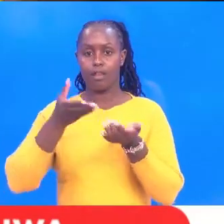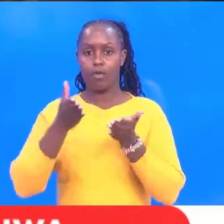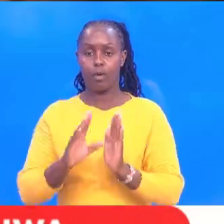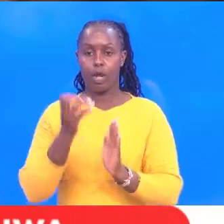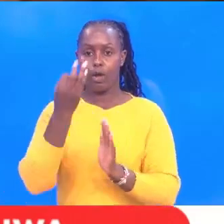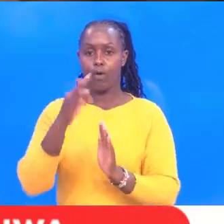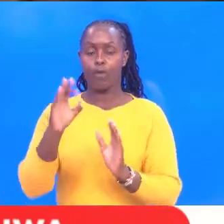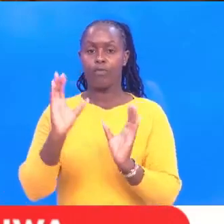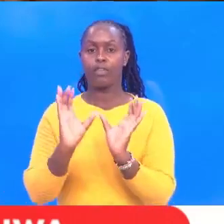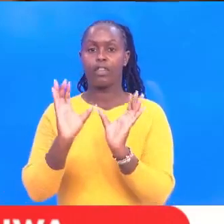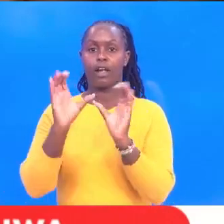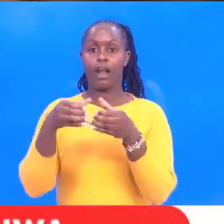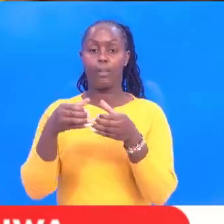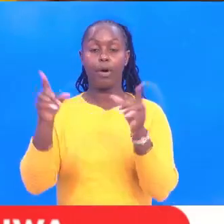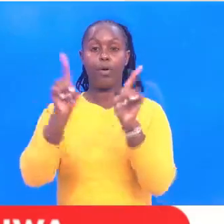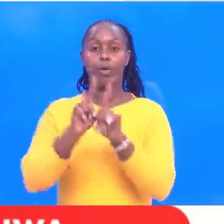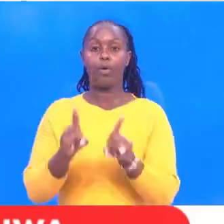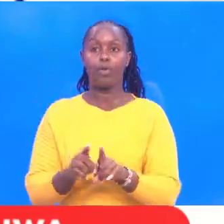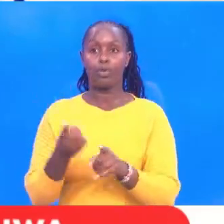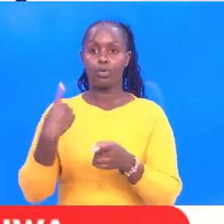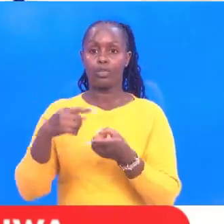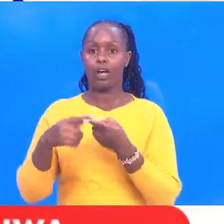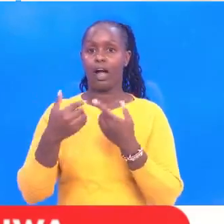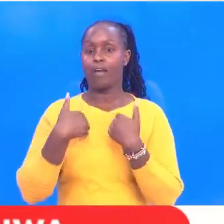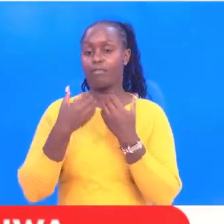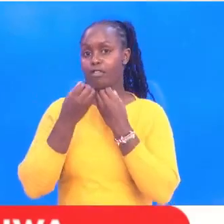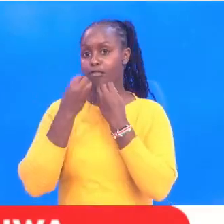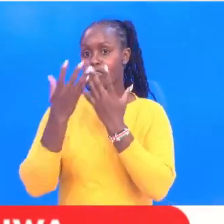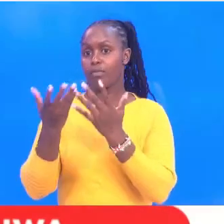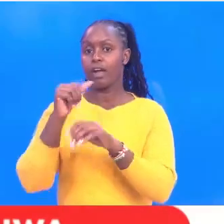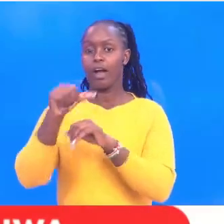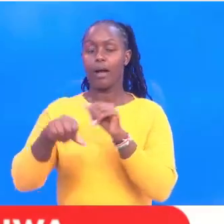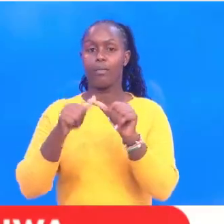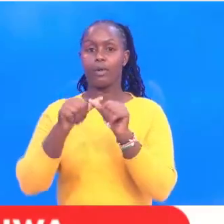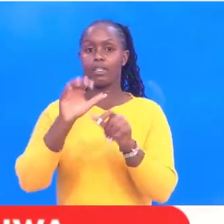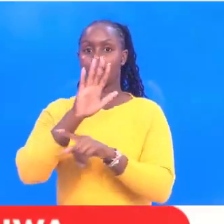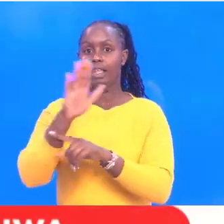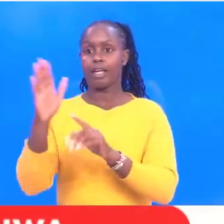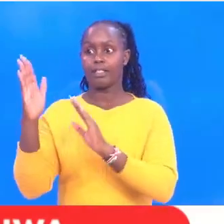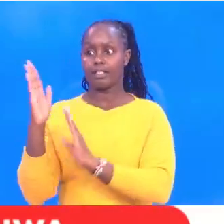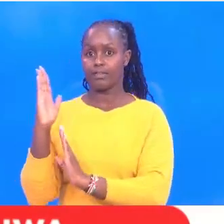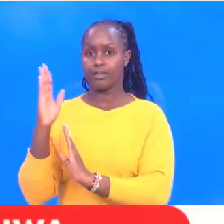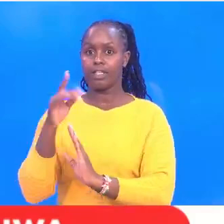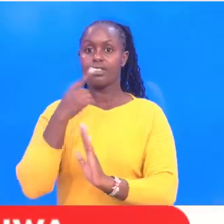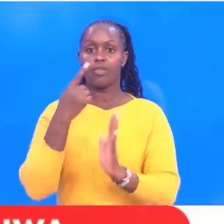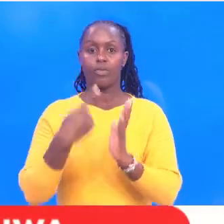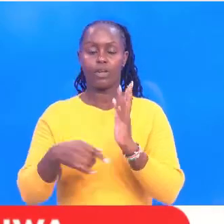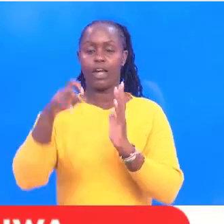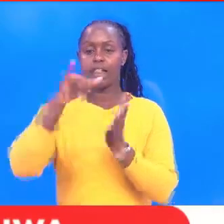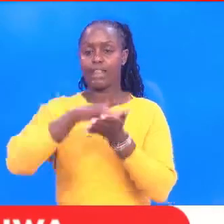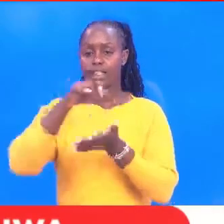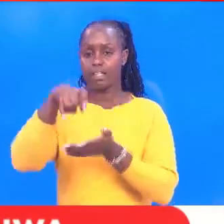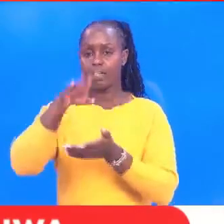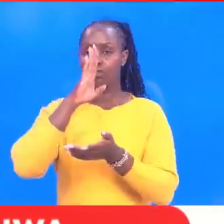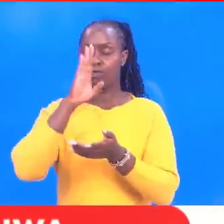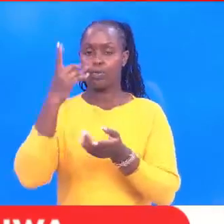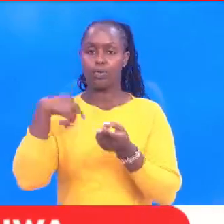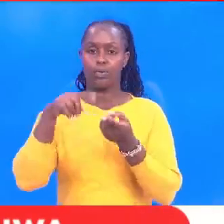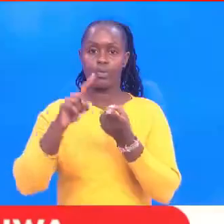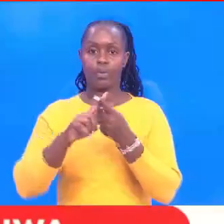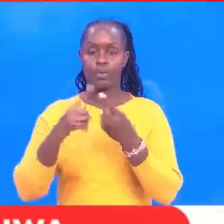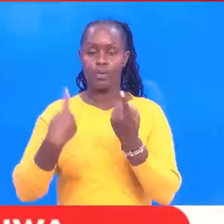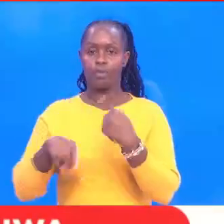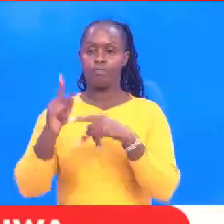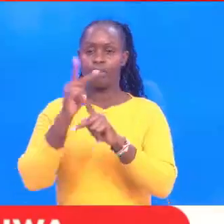Baraza pia limewakikishiwa na habari uote juu ya usalama wao likiwataka wawe macho juu ya aina ya habari watakayo itoa.